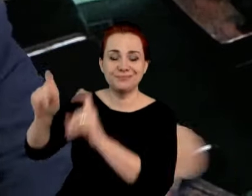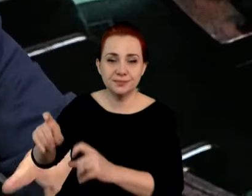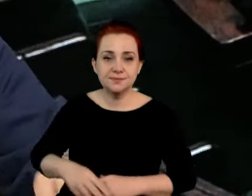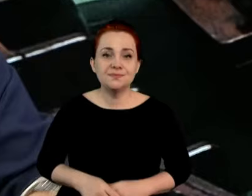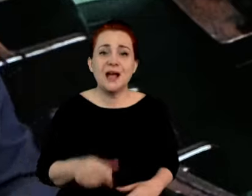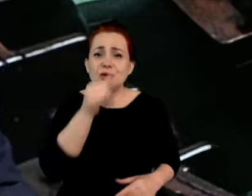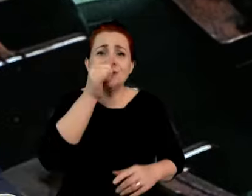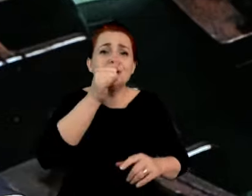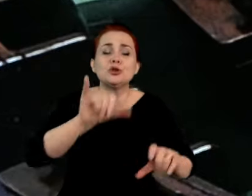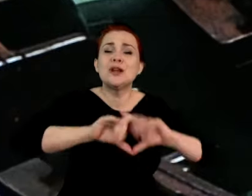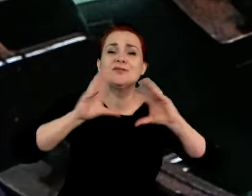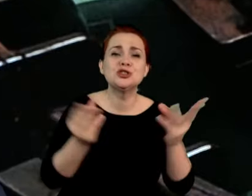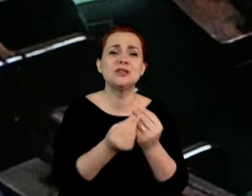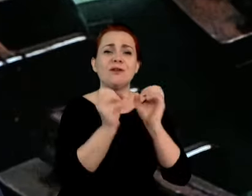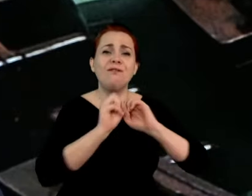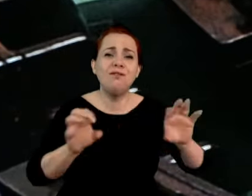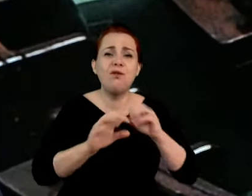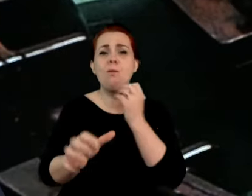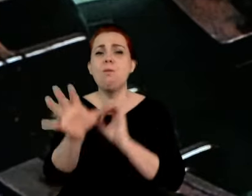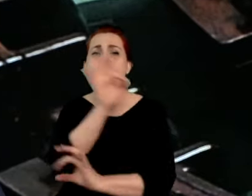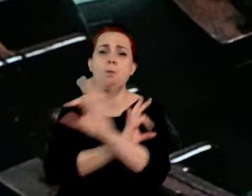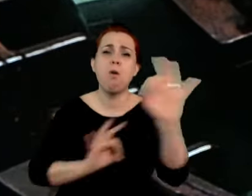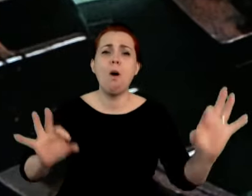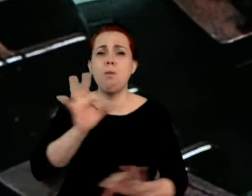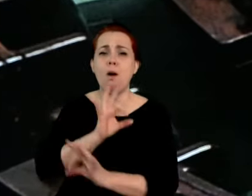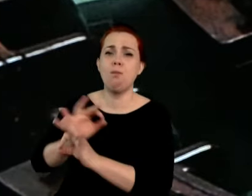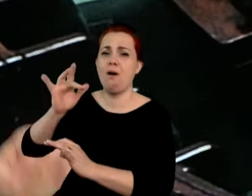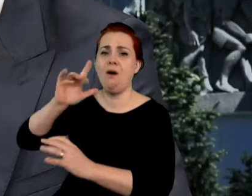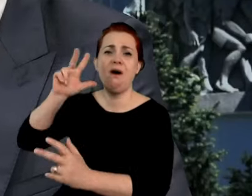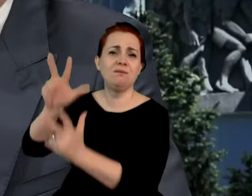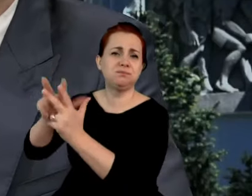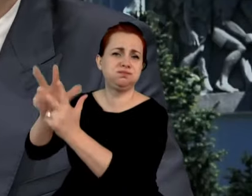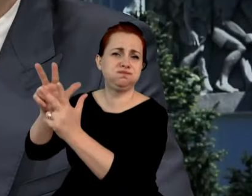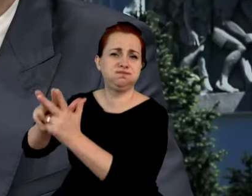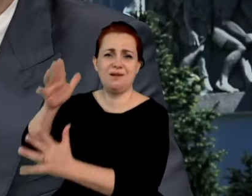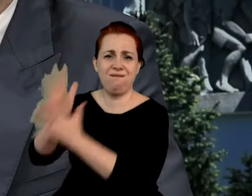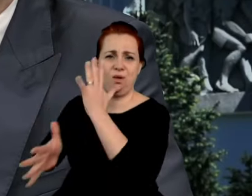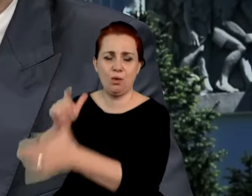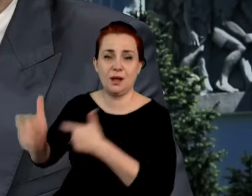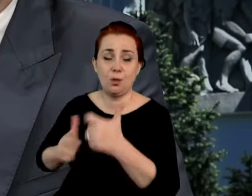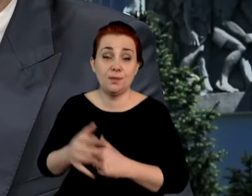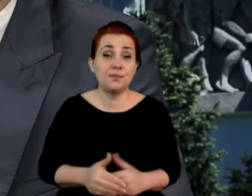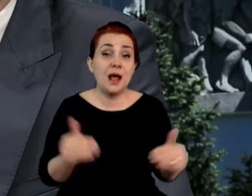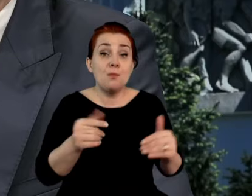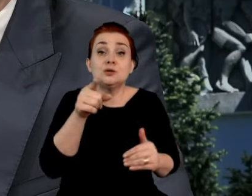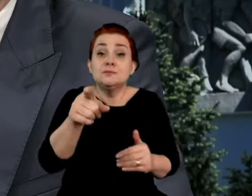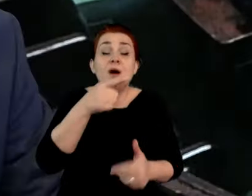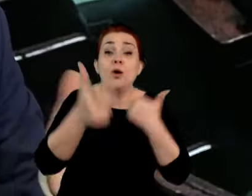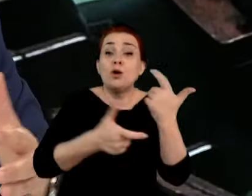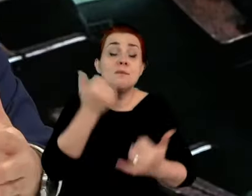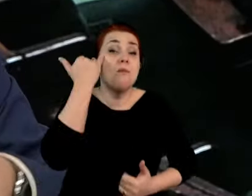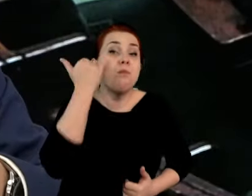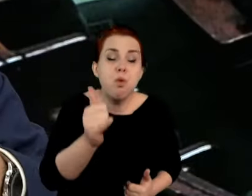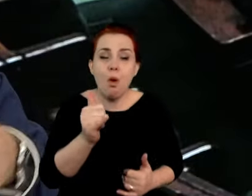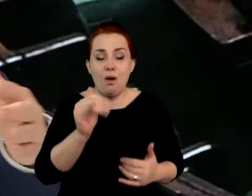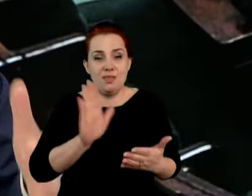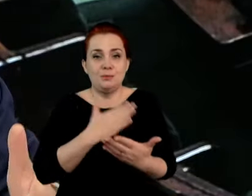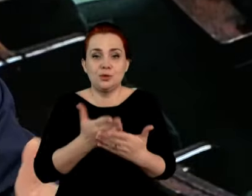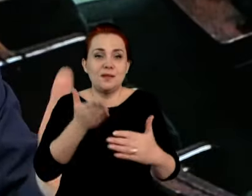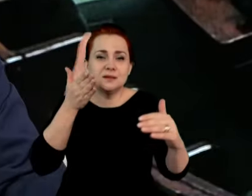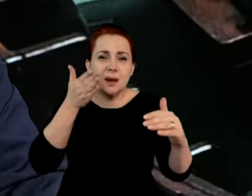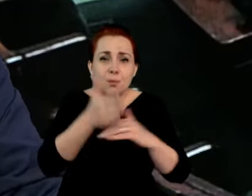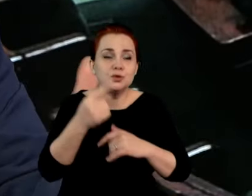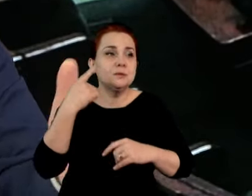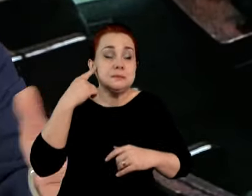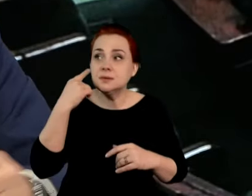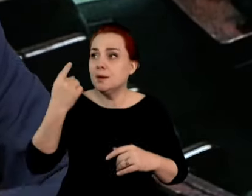Ale pytanie, panie ministrze, czy wy nie popełniliście błędów? Czy nie popełniliście błędów, że za późno na pierwszy oznaki inflacji